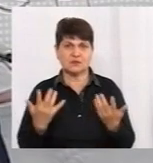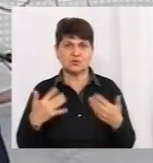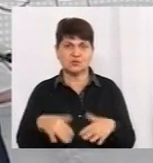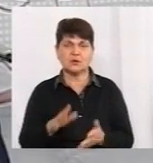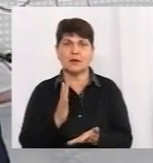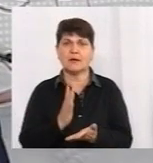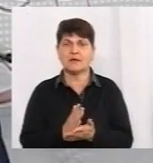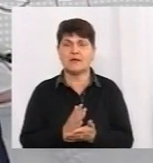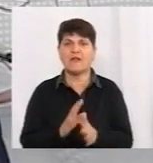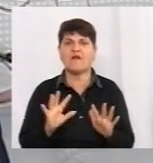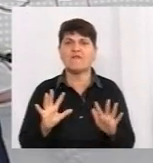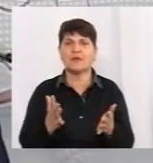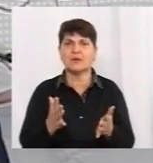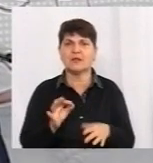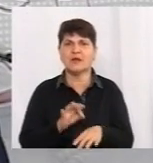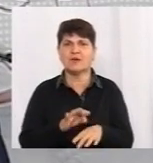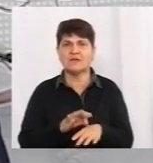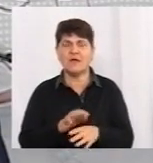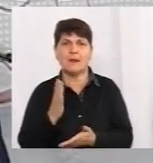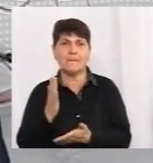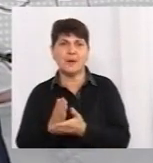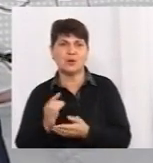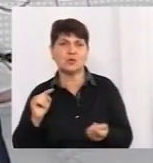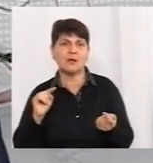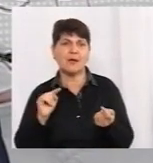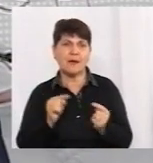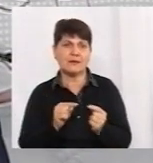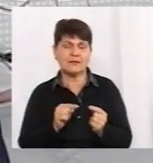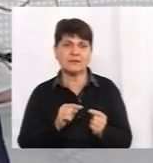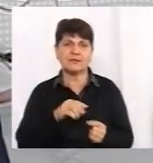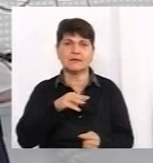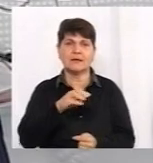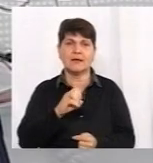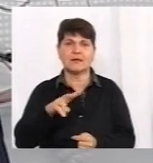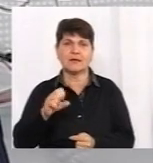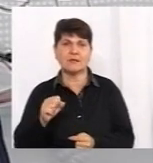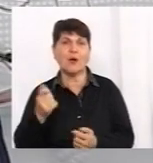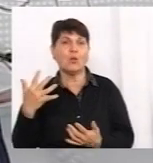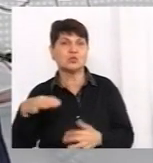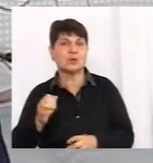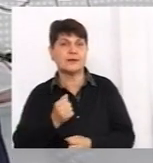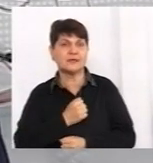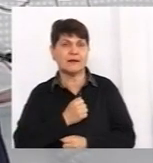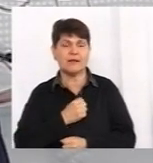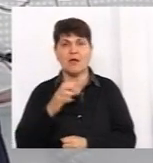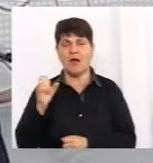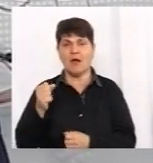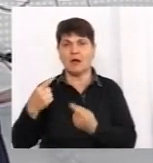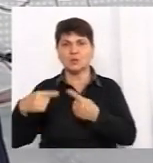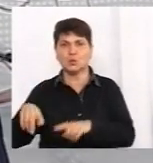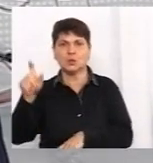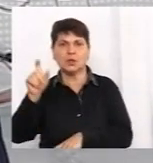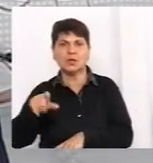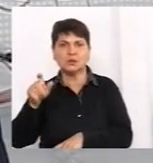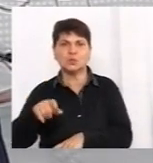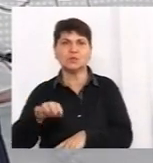випадки, коли перехворівши одні мають антитіла, тобто вже захищені, а інші не мають, тобто можуть ще раз захворіти. І